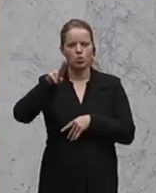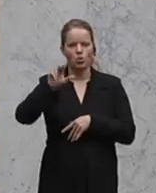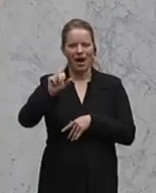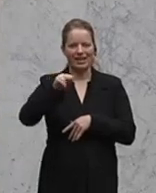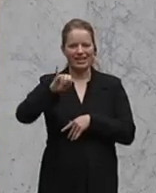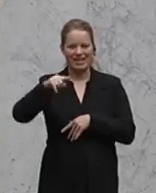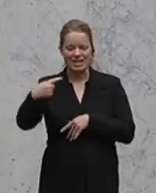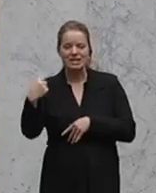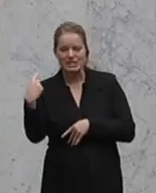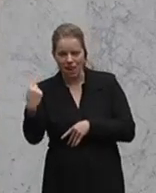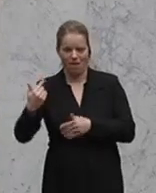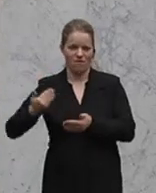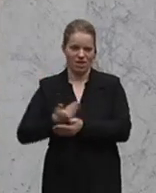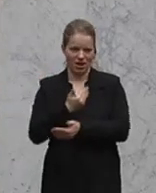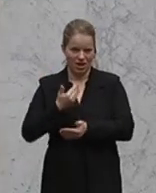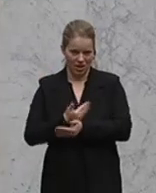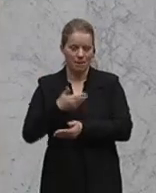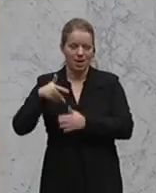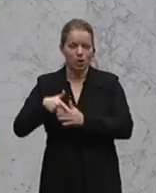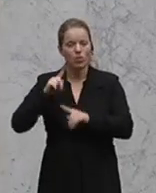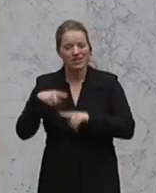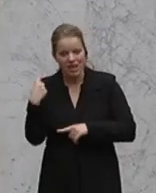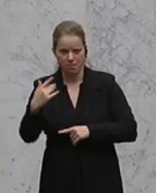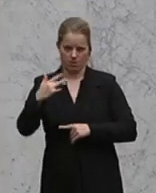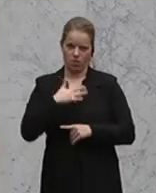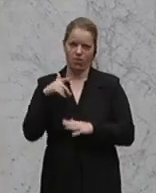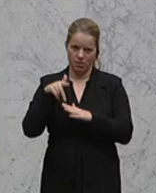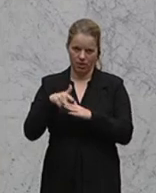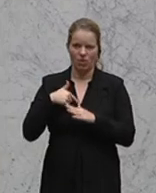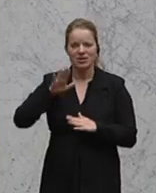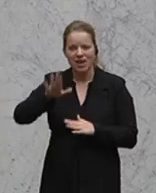nur Vertreter der Behinderten, sondern auch als Behinderter hier gesagt hat.